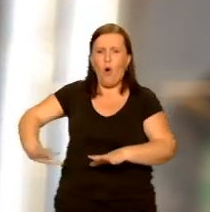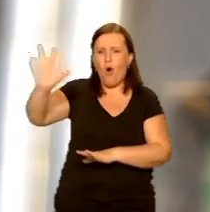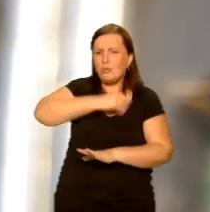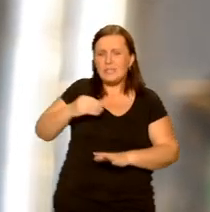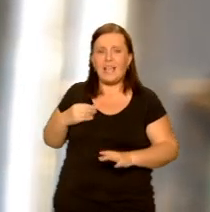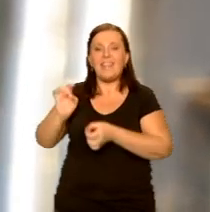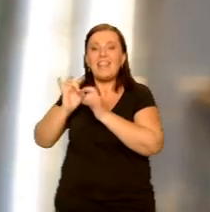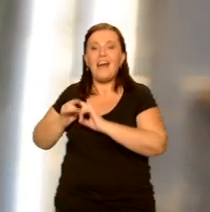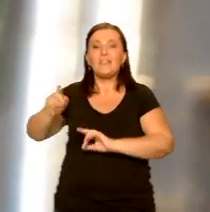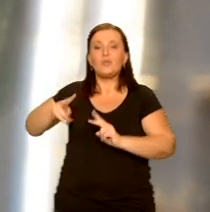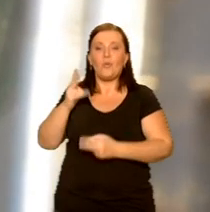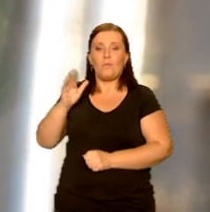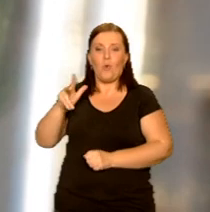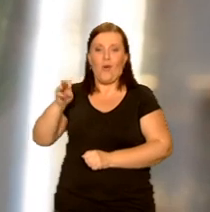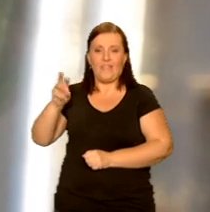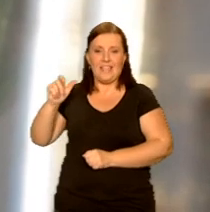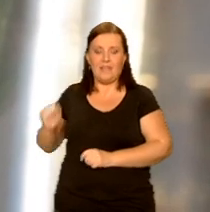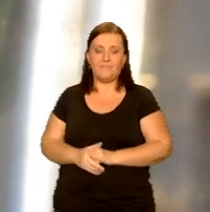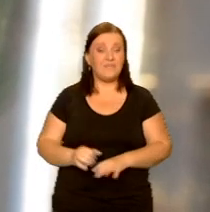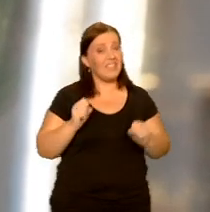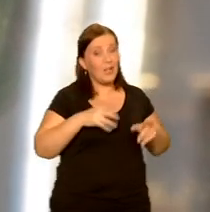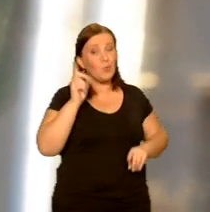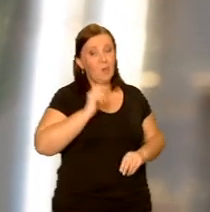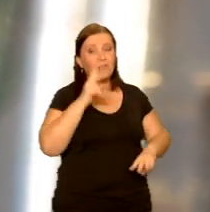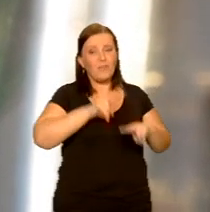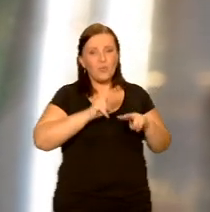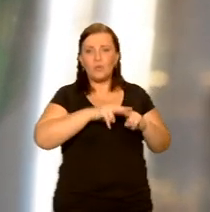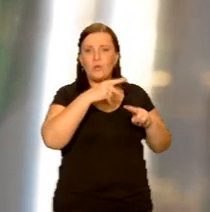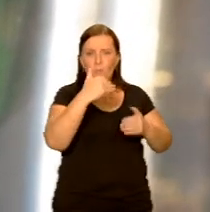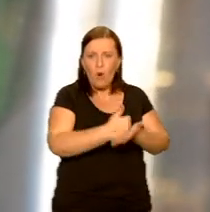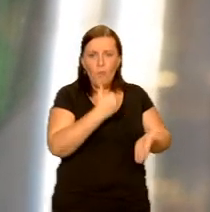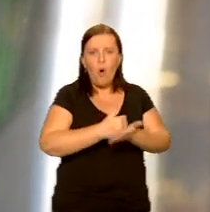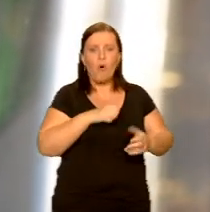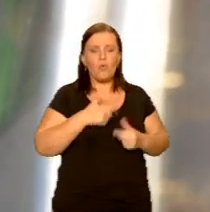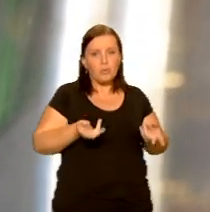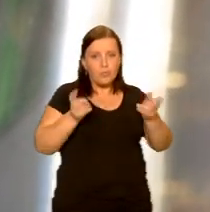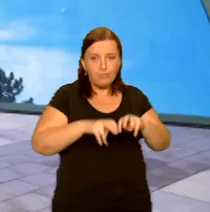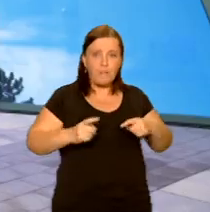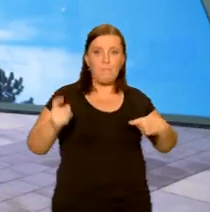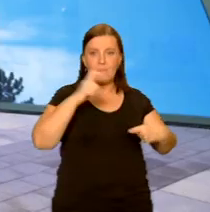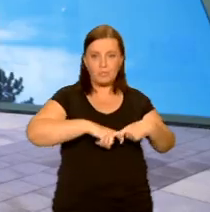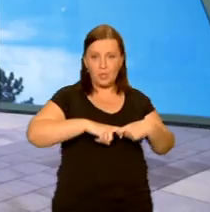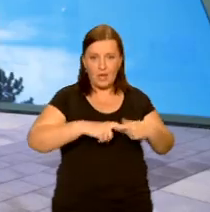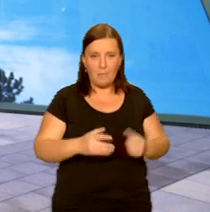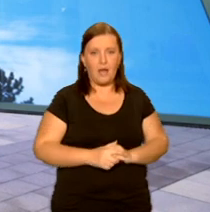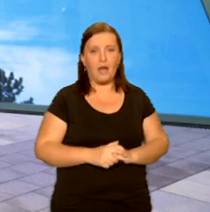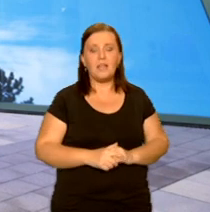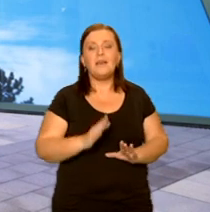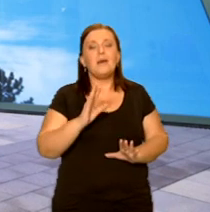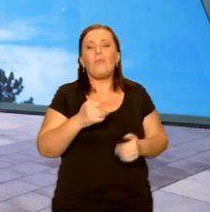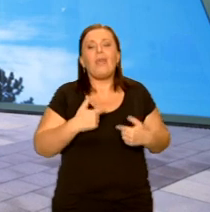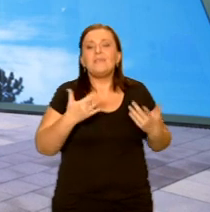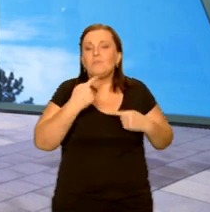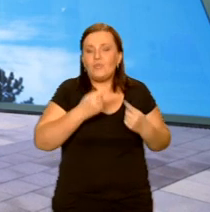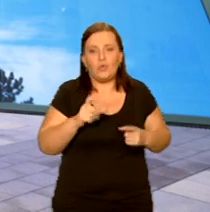bardzo nam pomogły w fakcie tworzenia nowego modelu, który jest już modelem trzeciej generacji, bo nie ukrywam, no my nie